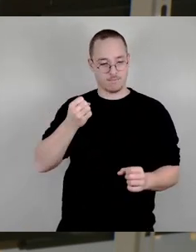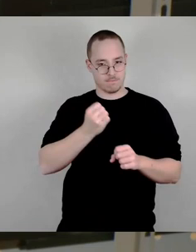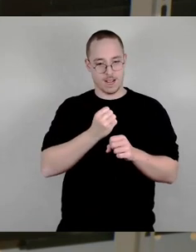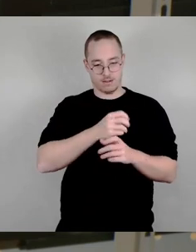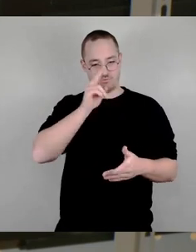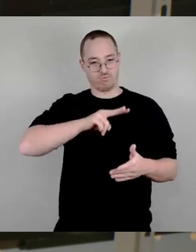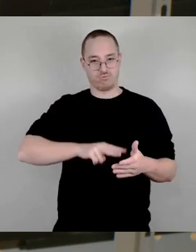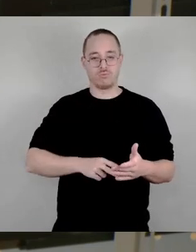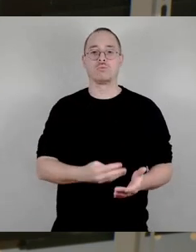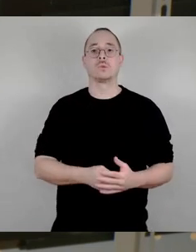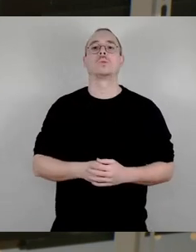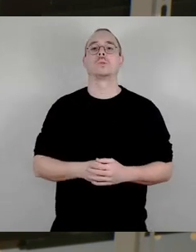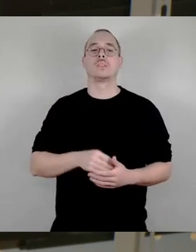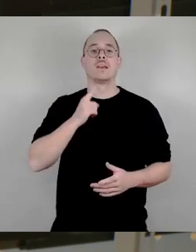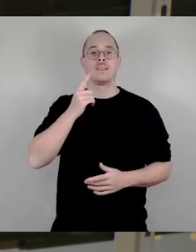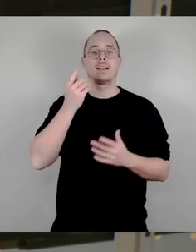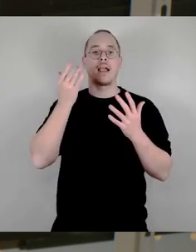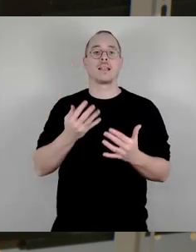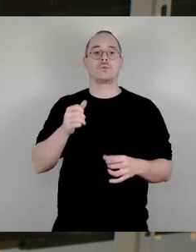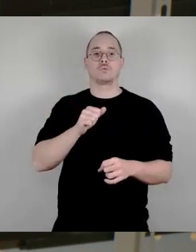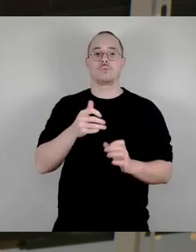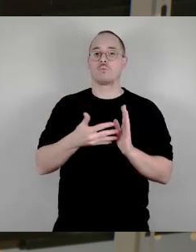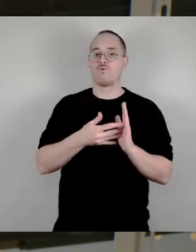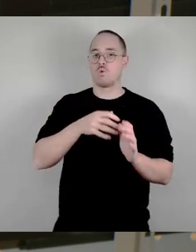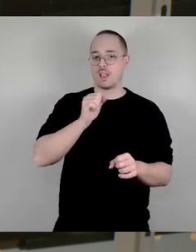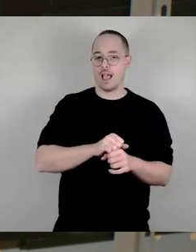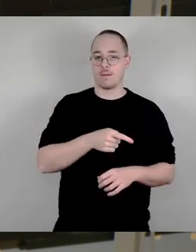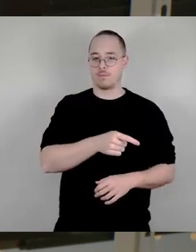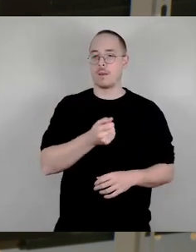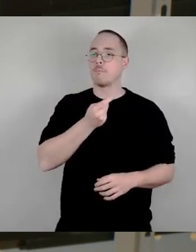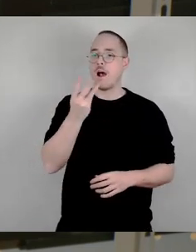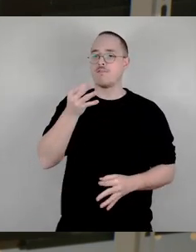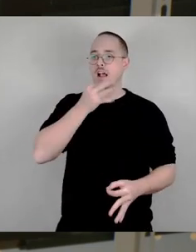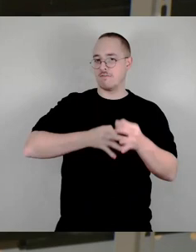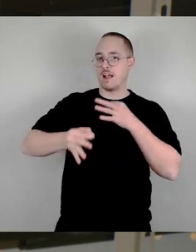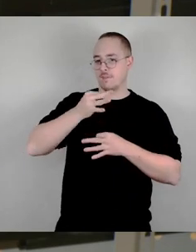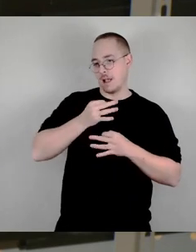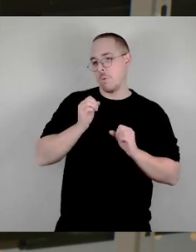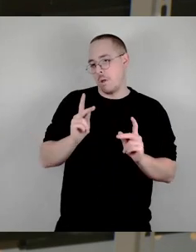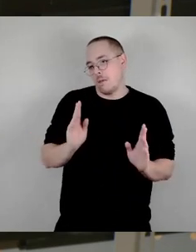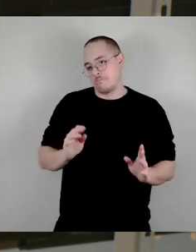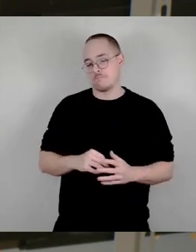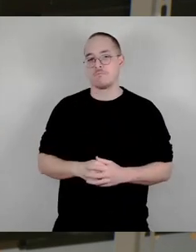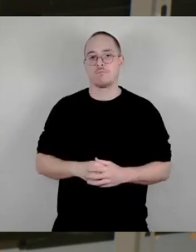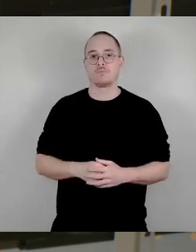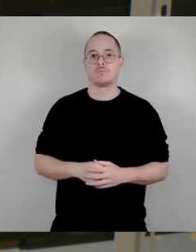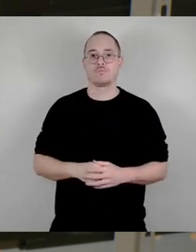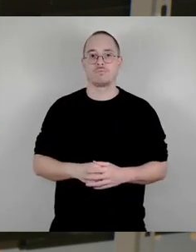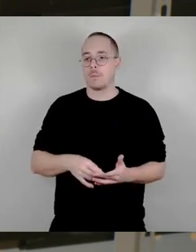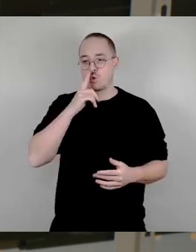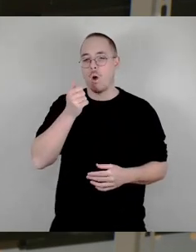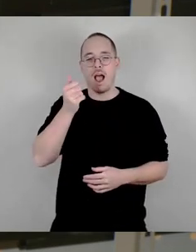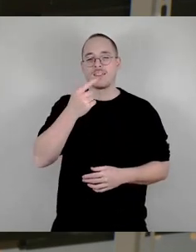wird sicherlich die eine oder andere Frage stellen werden. Ich sage nur mal eins, weil das ist, glaube ich, ziemlich